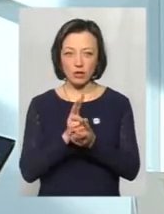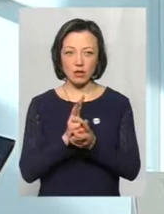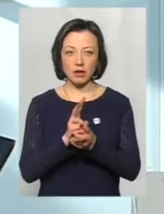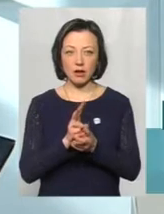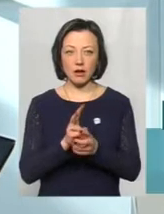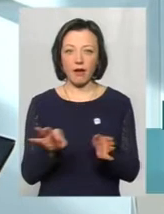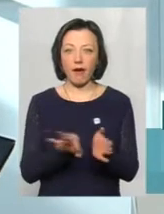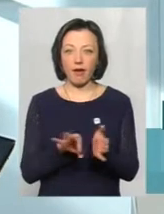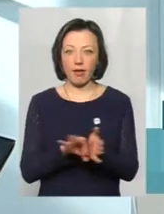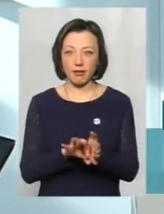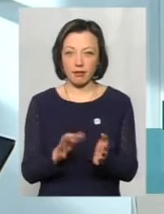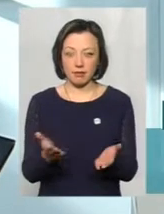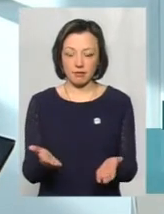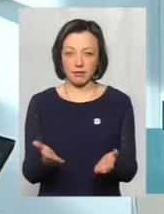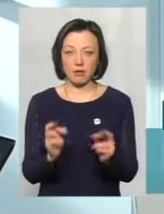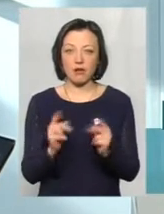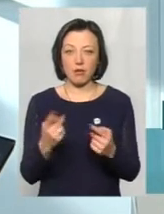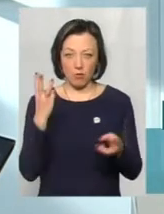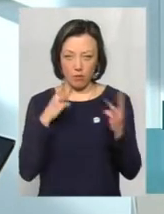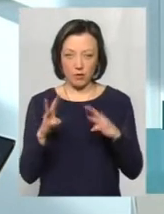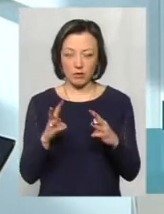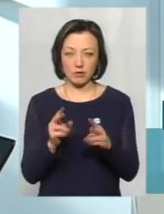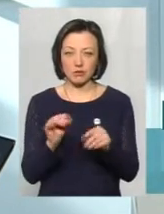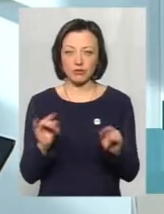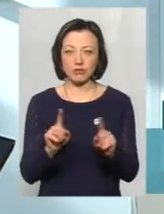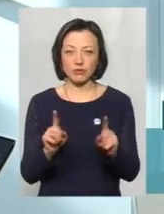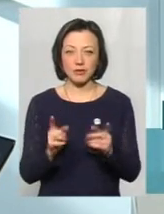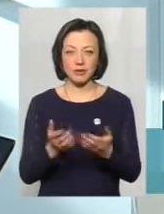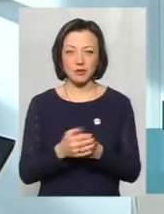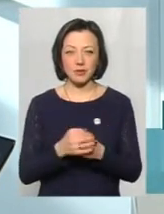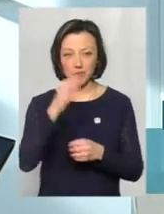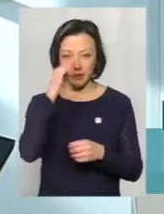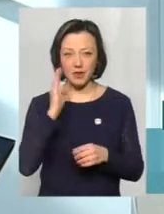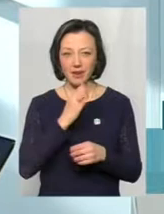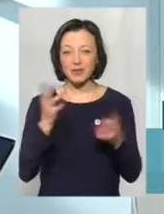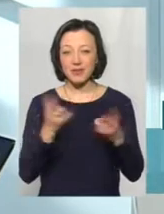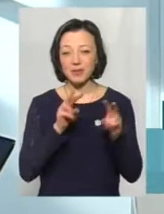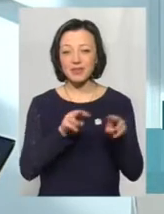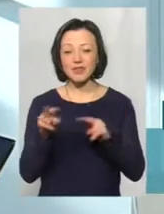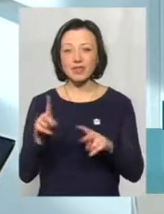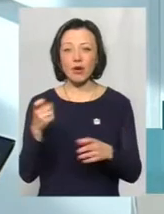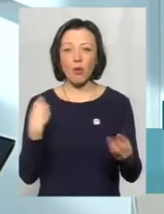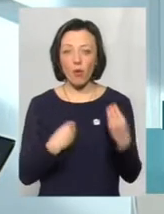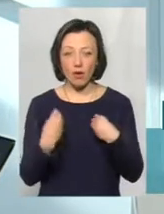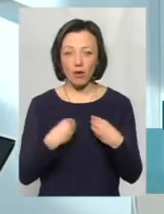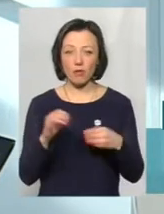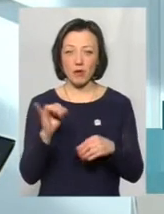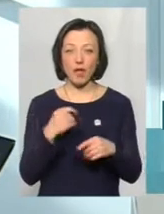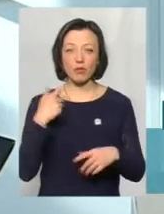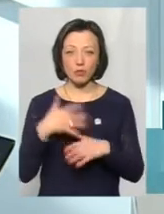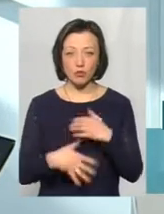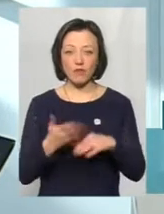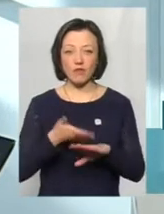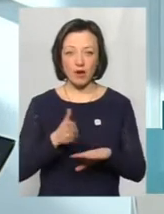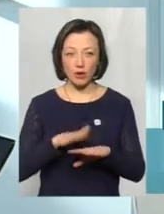кедах. Я не знаю, чого, чи це така мода, чи це батькам потрібно слідкувати за одежою. І я розумію, що